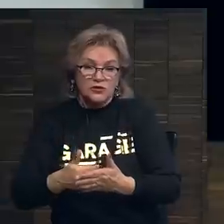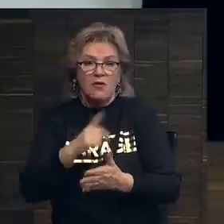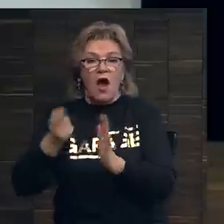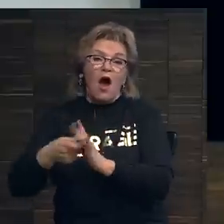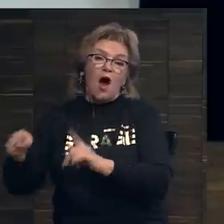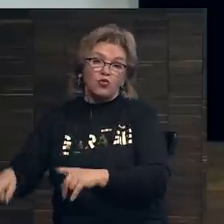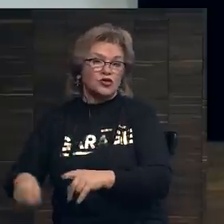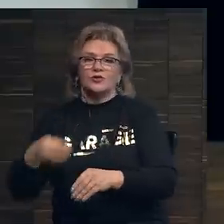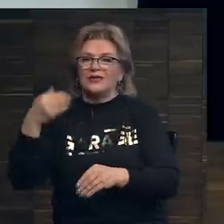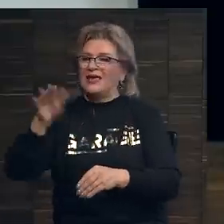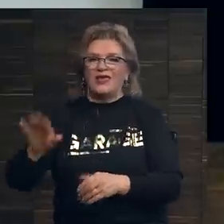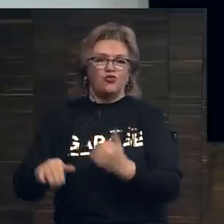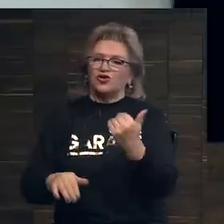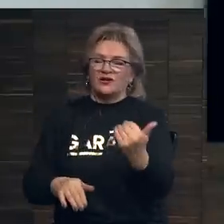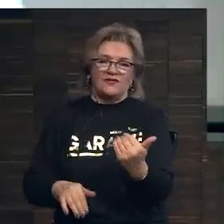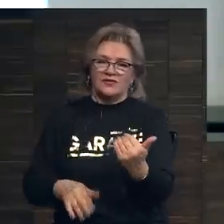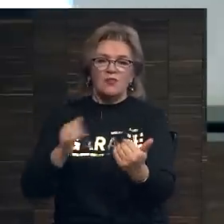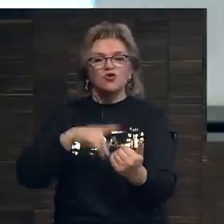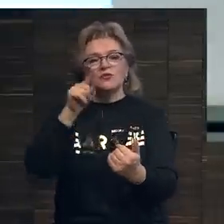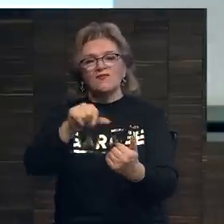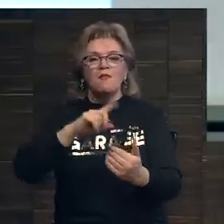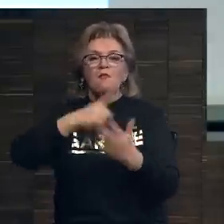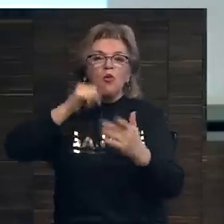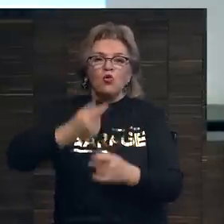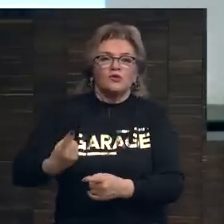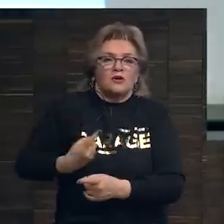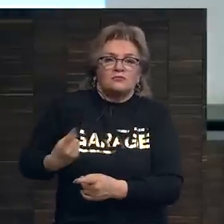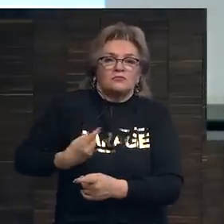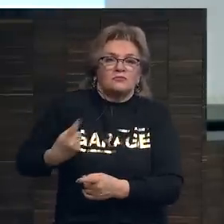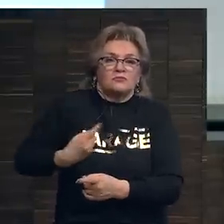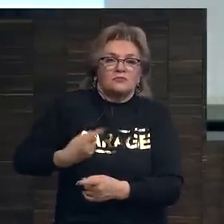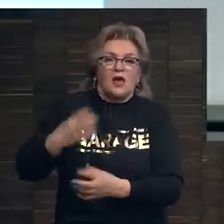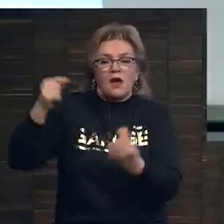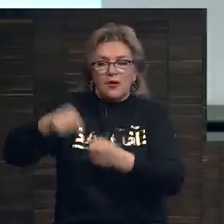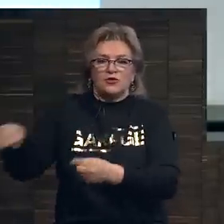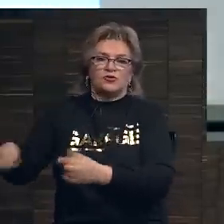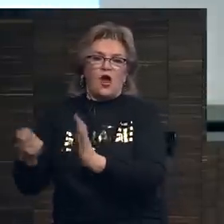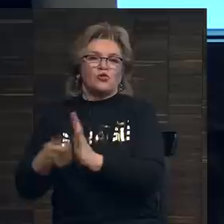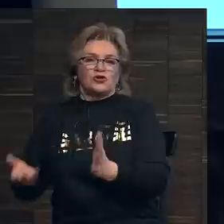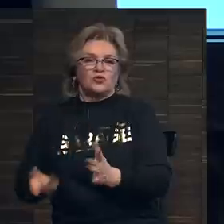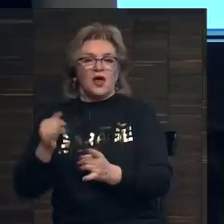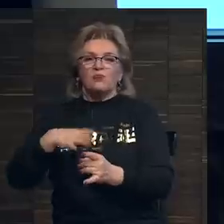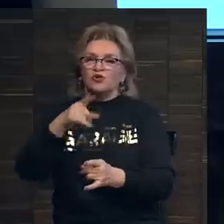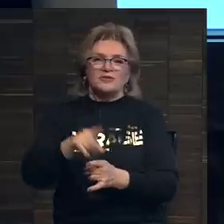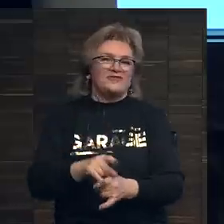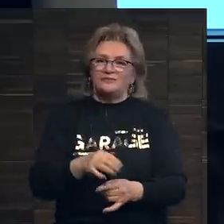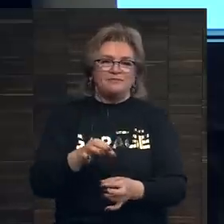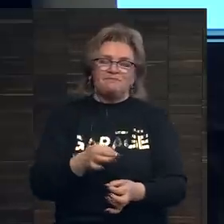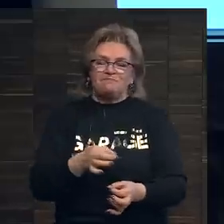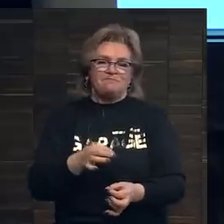аукцион не лучший для вас вариант. Может быть, вам придется полгода ждать подходящего аукциона, и это может быть не вариант.